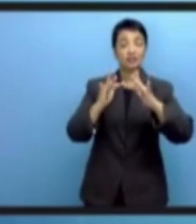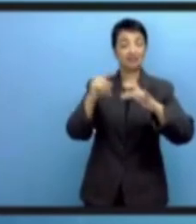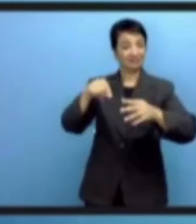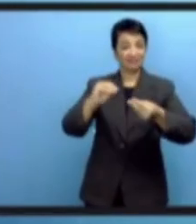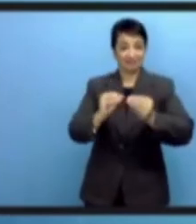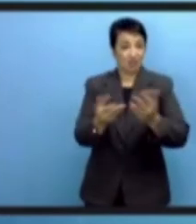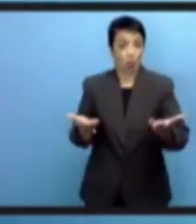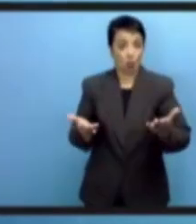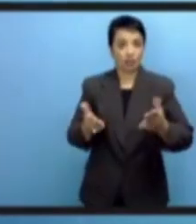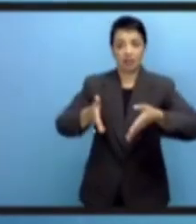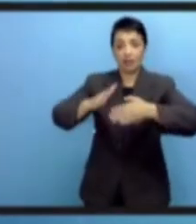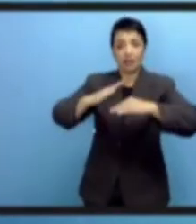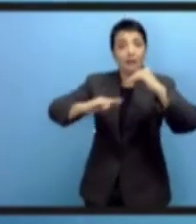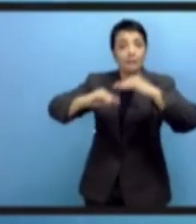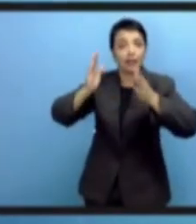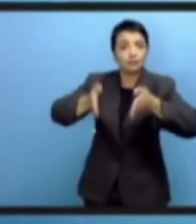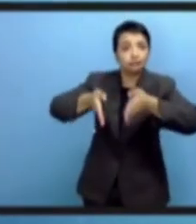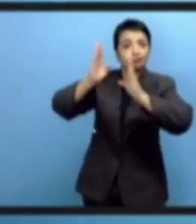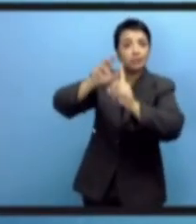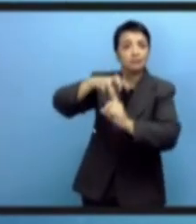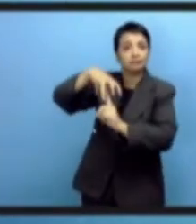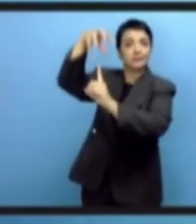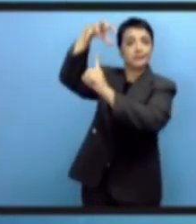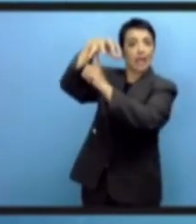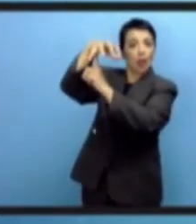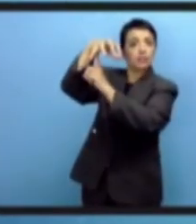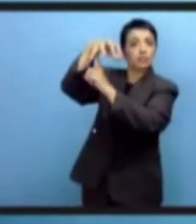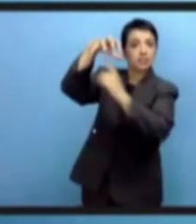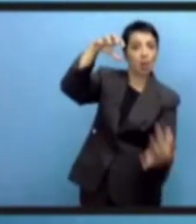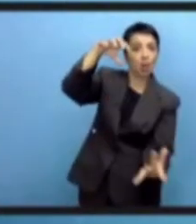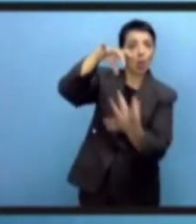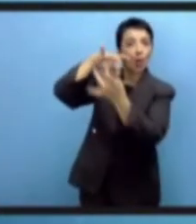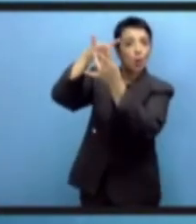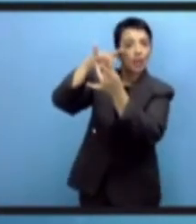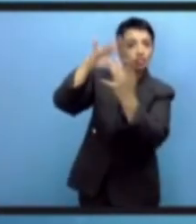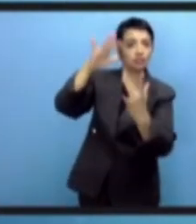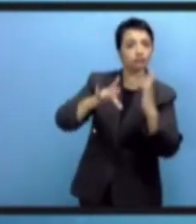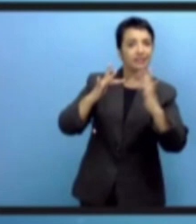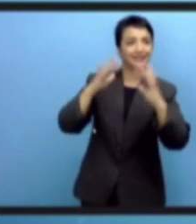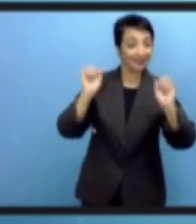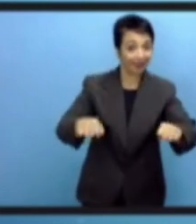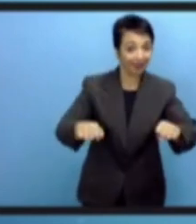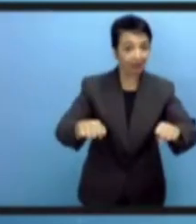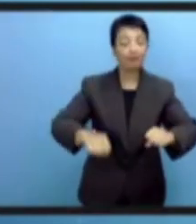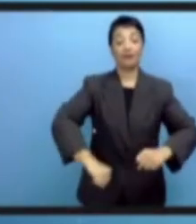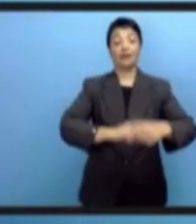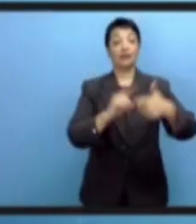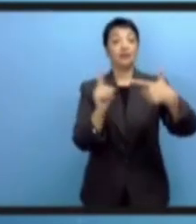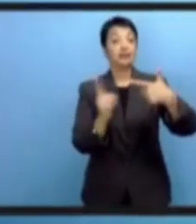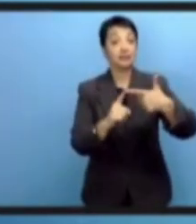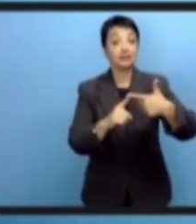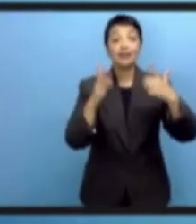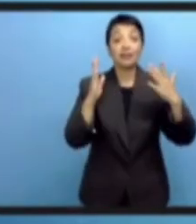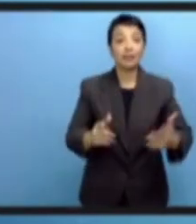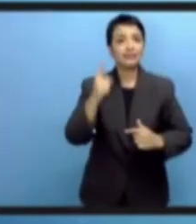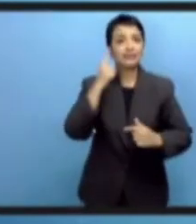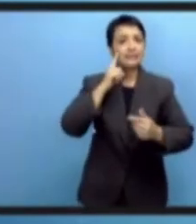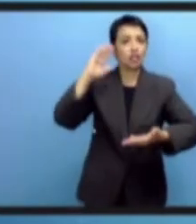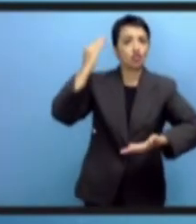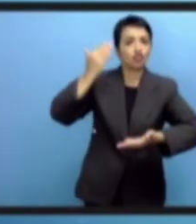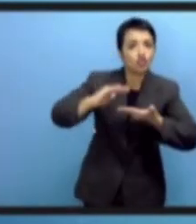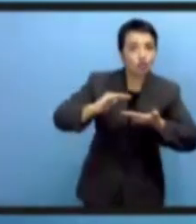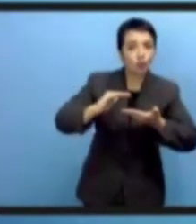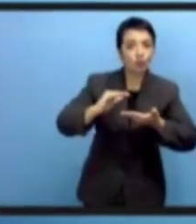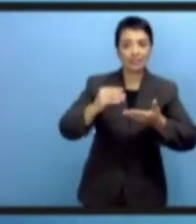Африке. И есть три конкретных приоритетных направления. Первое. Это подсоединить к интернету тех, кто еще не